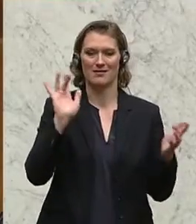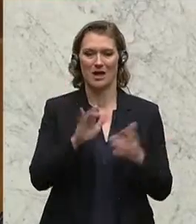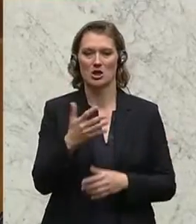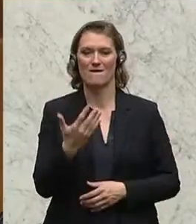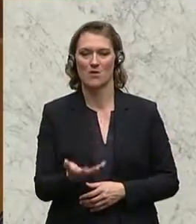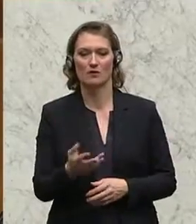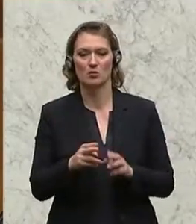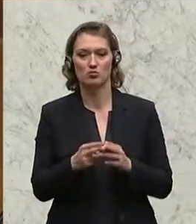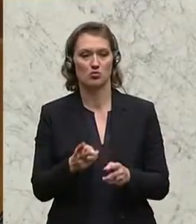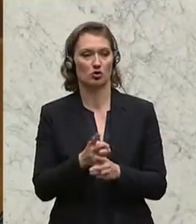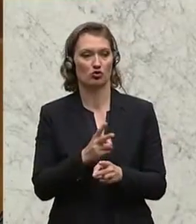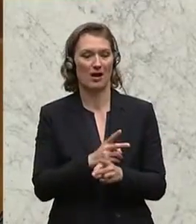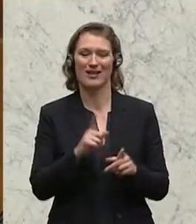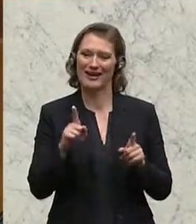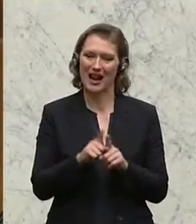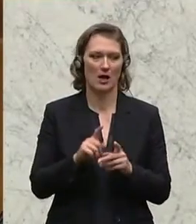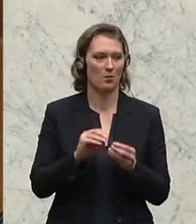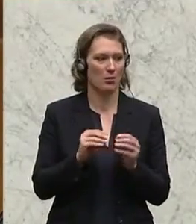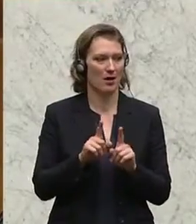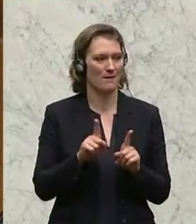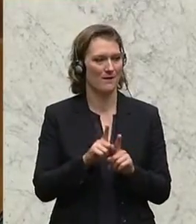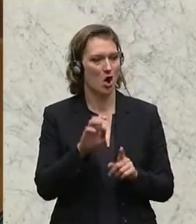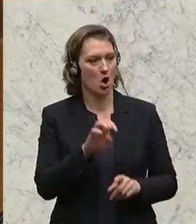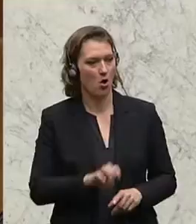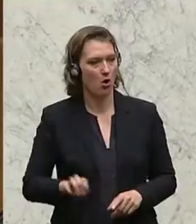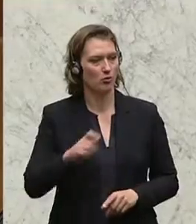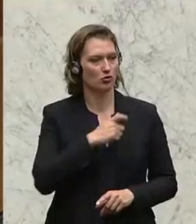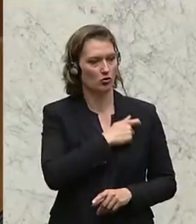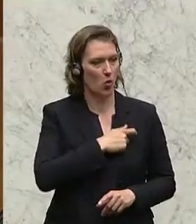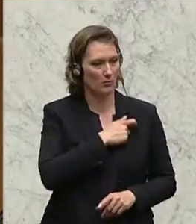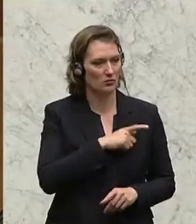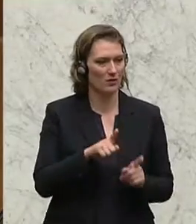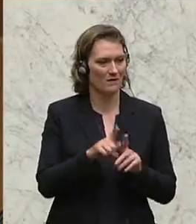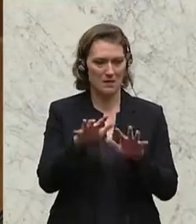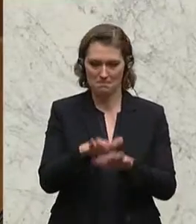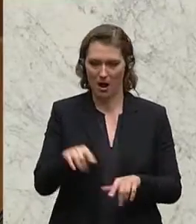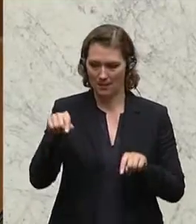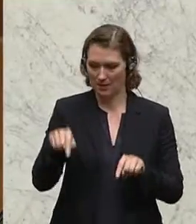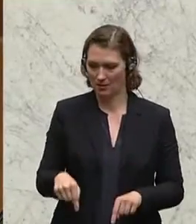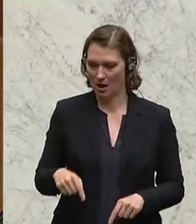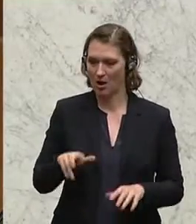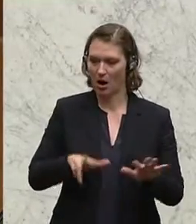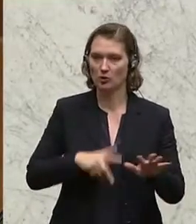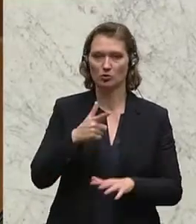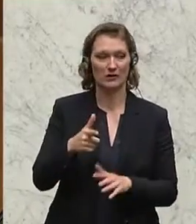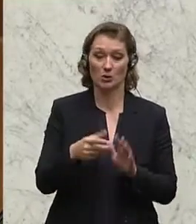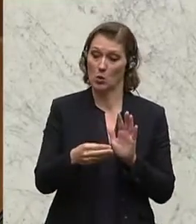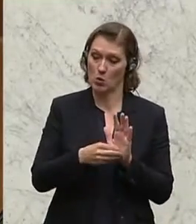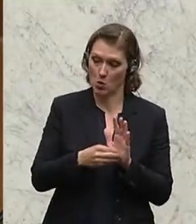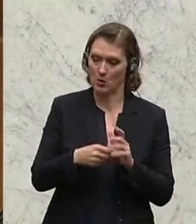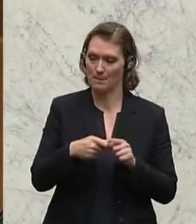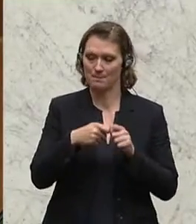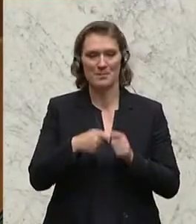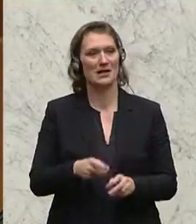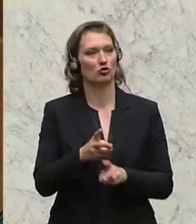Bundesstaaten genau das gleiche Problem hat wie die Europäische Kommission, das Europäische Parlament gegenüber den 28, noch 28